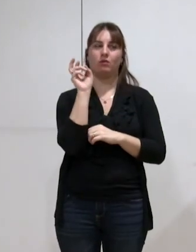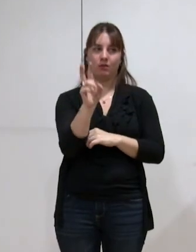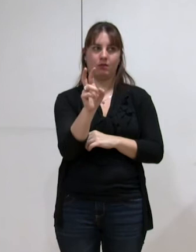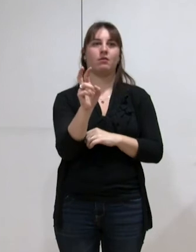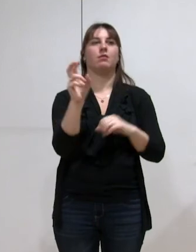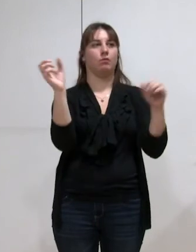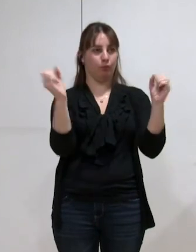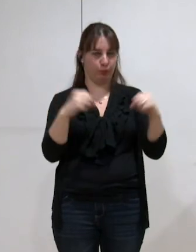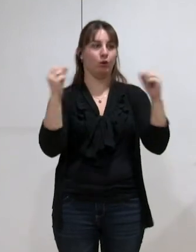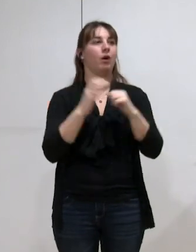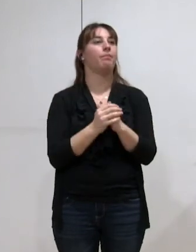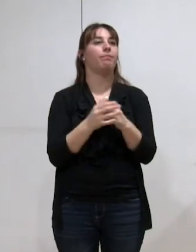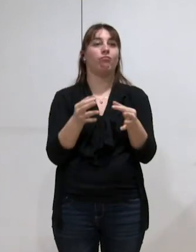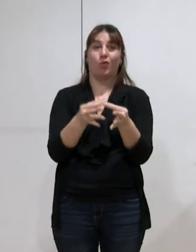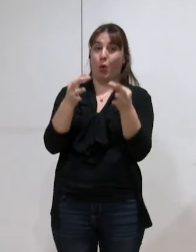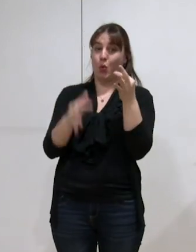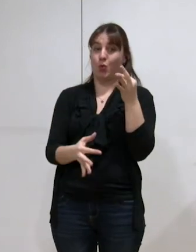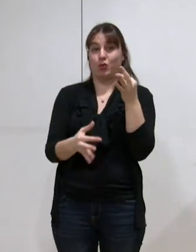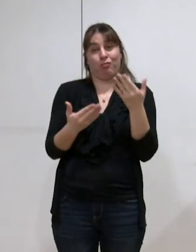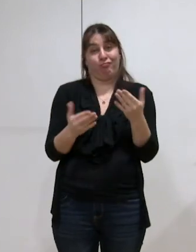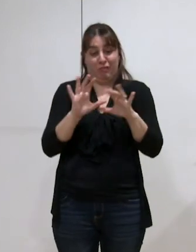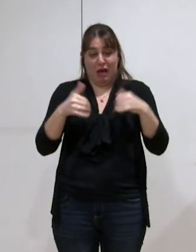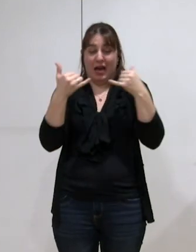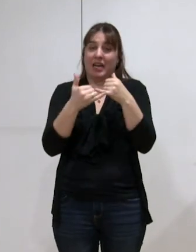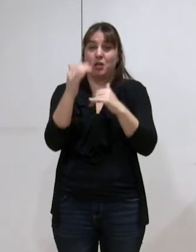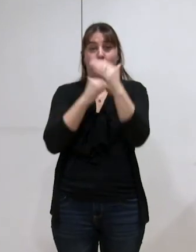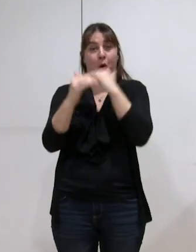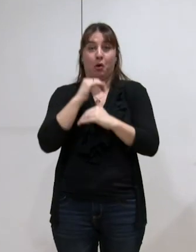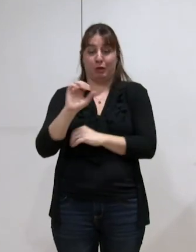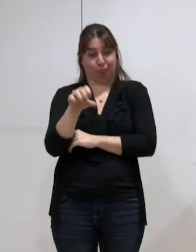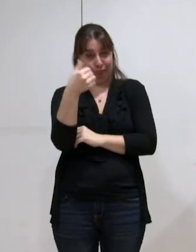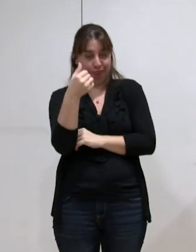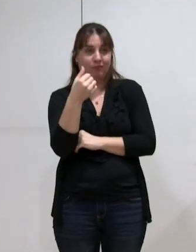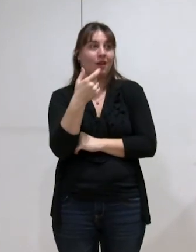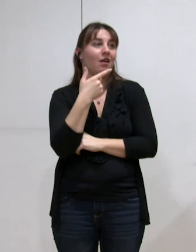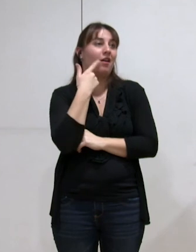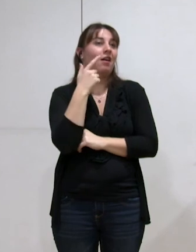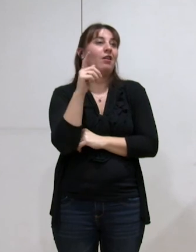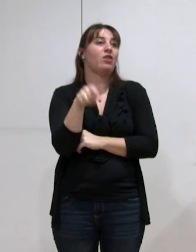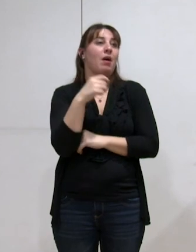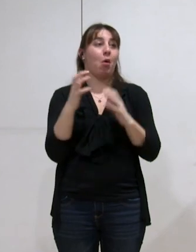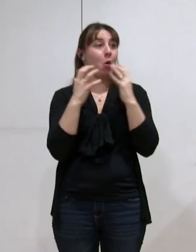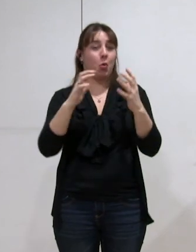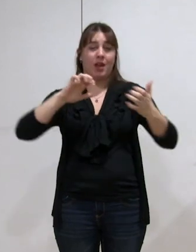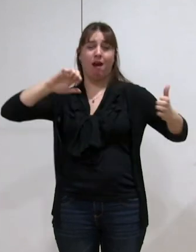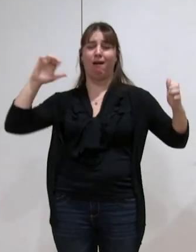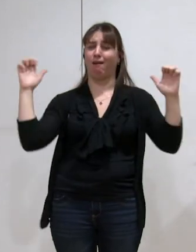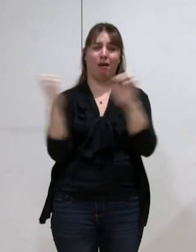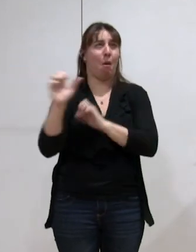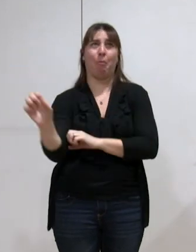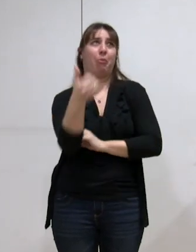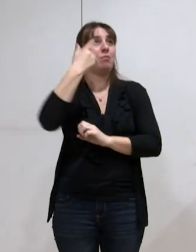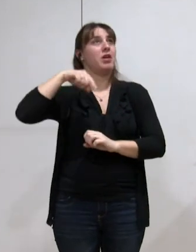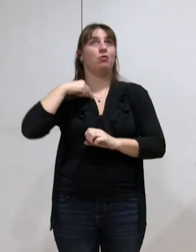et nous avons donc conclu l'ordre du jour de ce conseil municipal qui restera sans doute comme le conseil municipal le plus court de notre